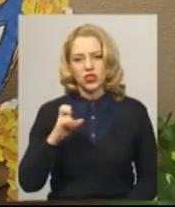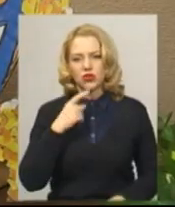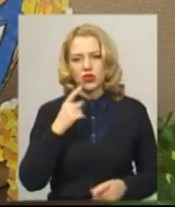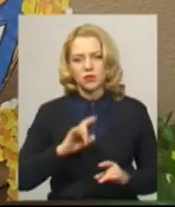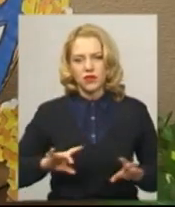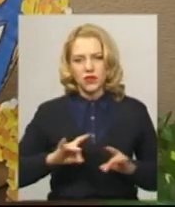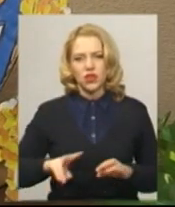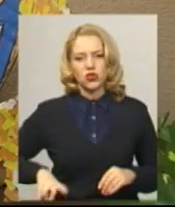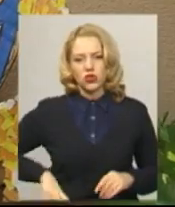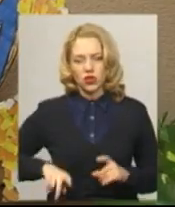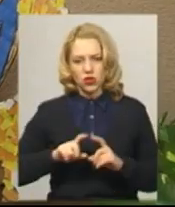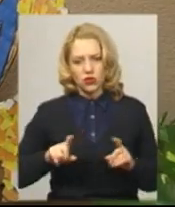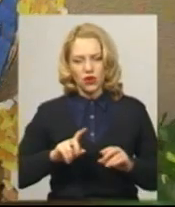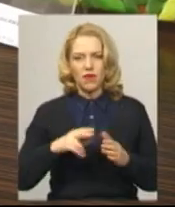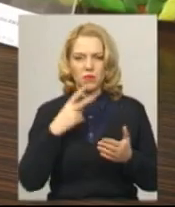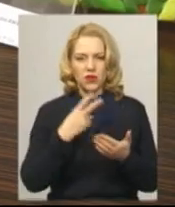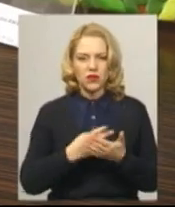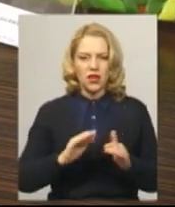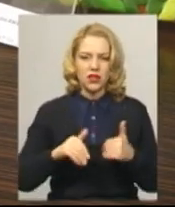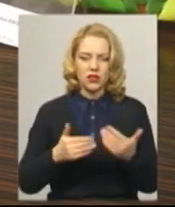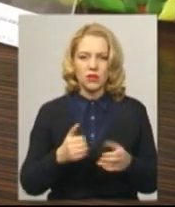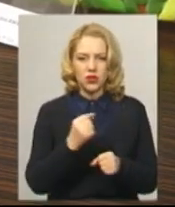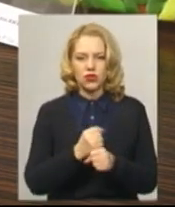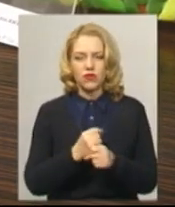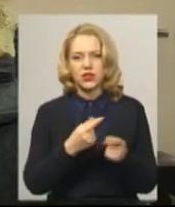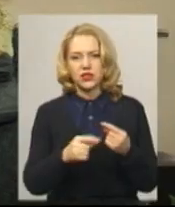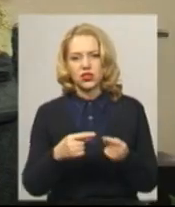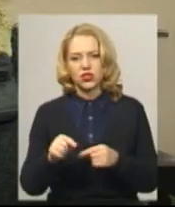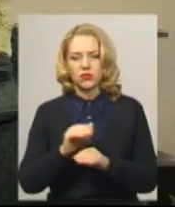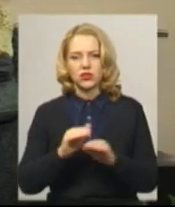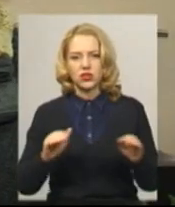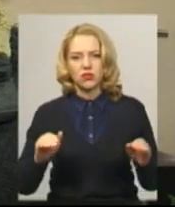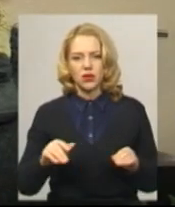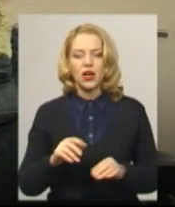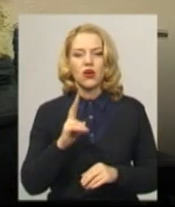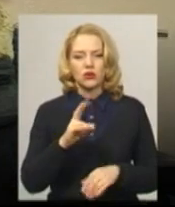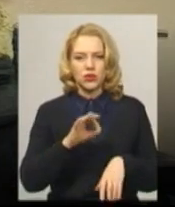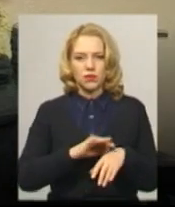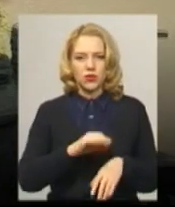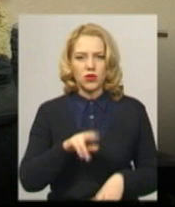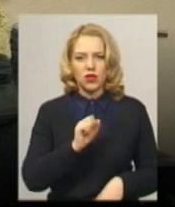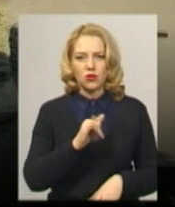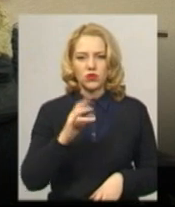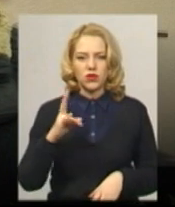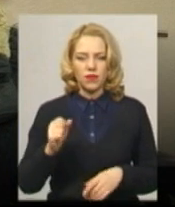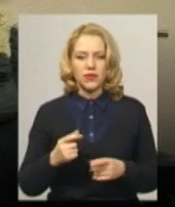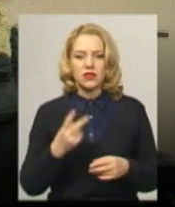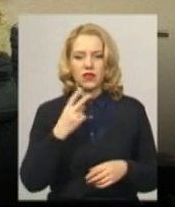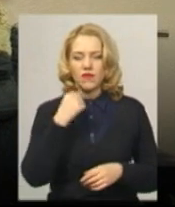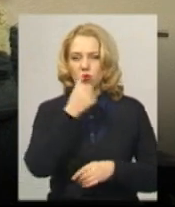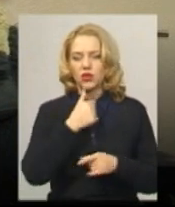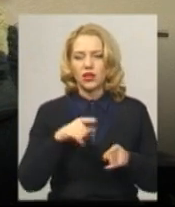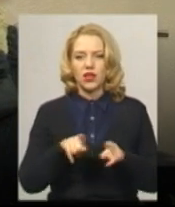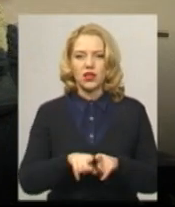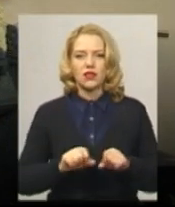Лідія Нікітюк виявила ініціативу працювати і з іншими дітьми з синдромом Дауна. Лише за два роки таких намагань